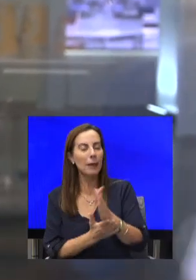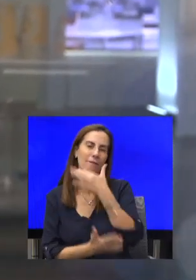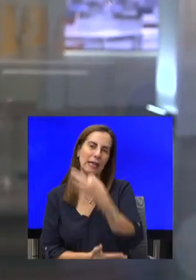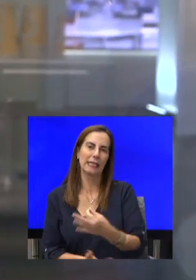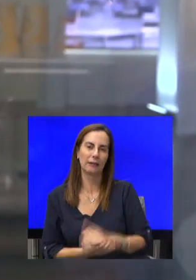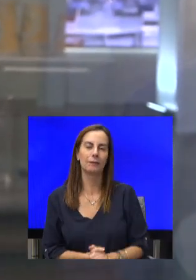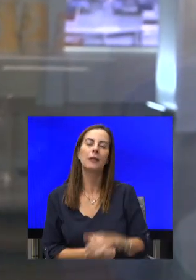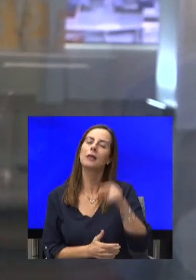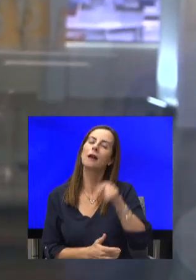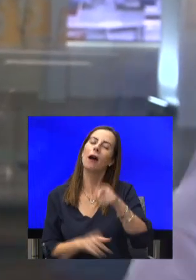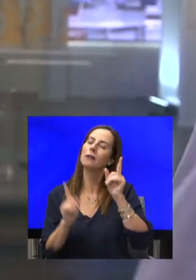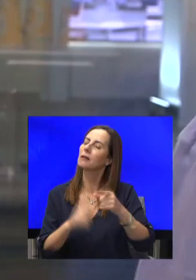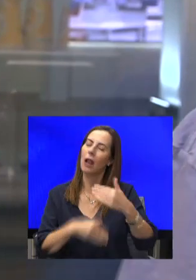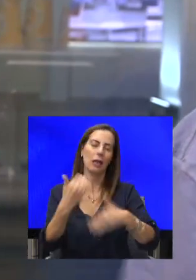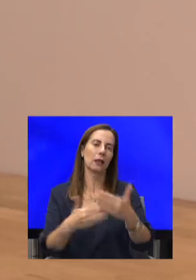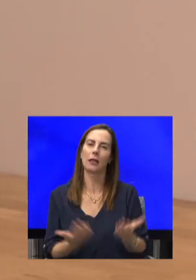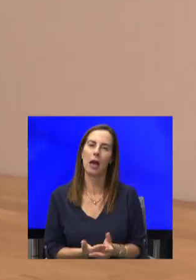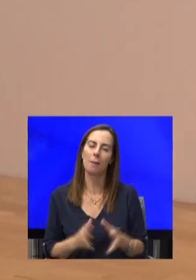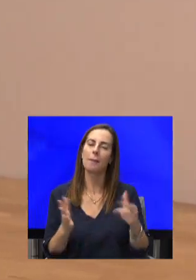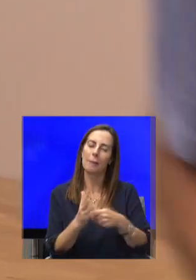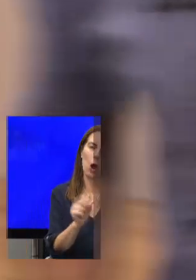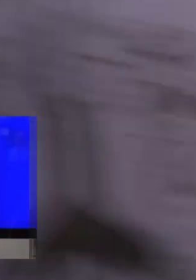להתקדם קדימה עם המגפה, במקום להלך תחור.